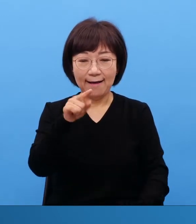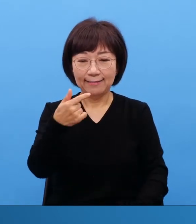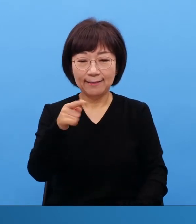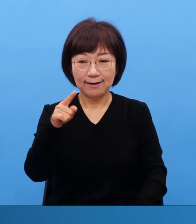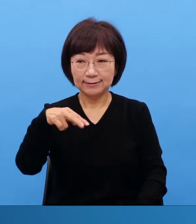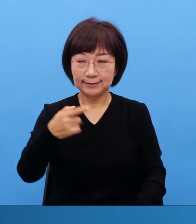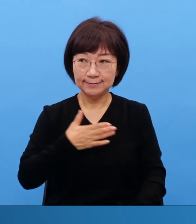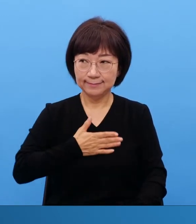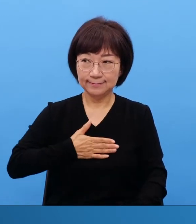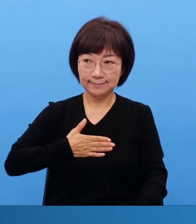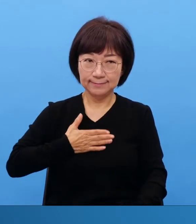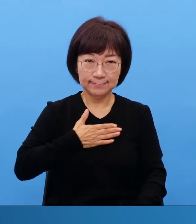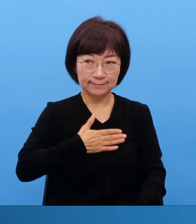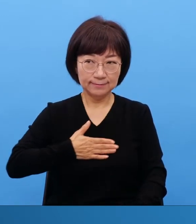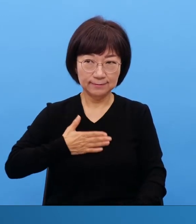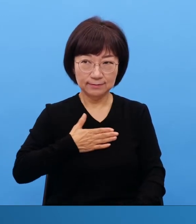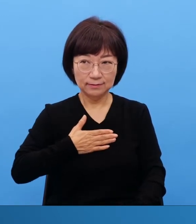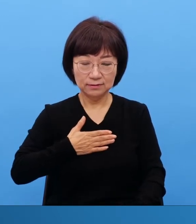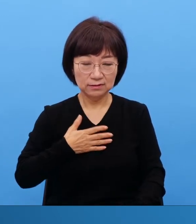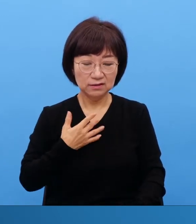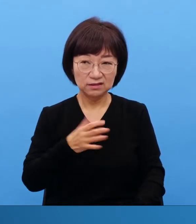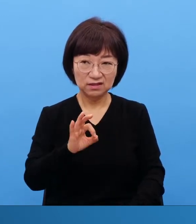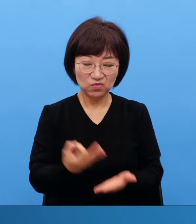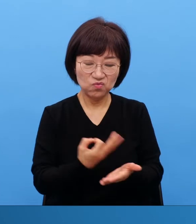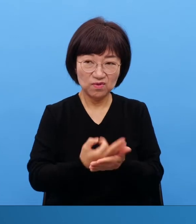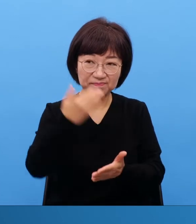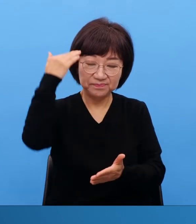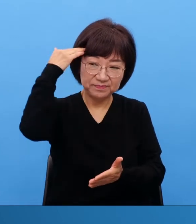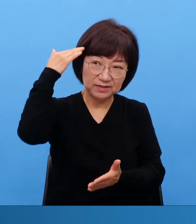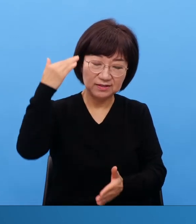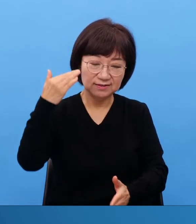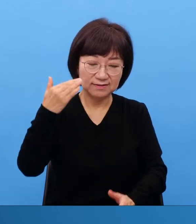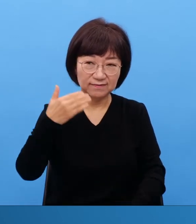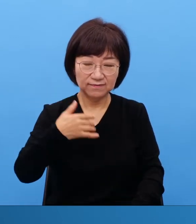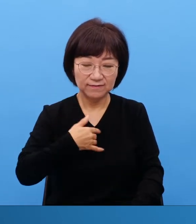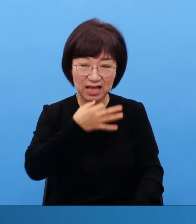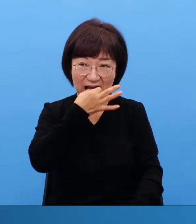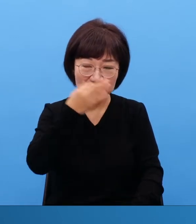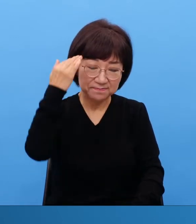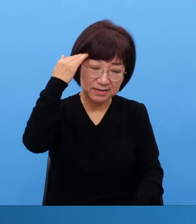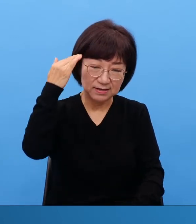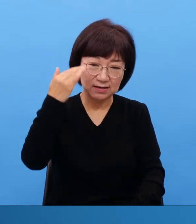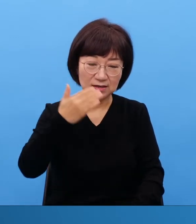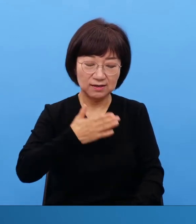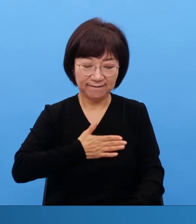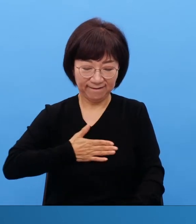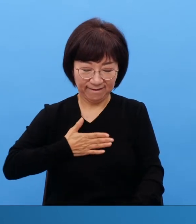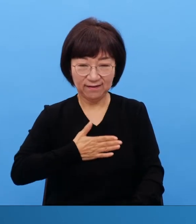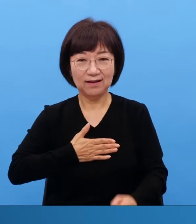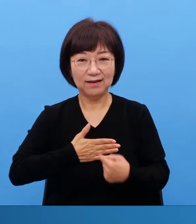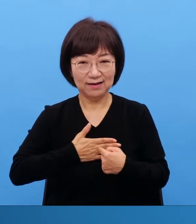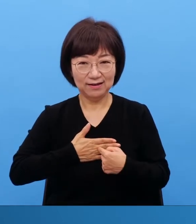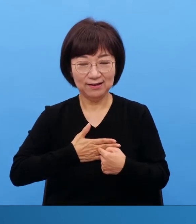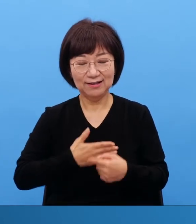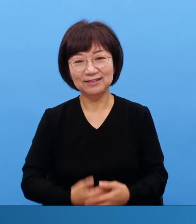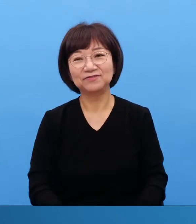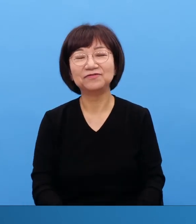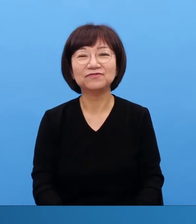돈 밖에 모르는데 얼마큼은 났어요 아니 나밖에 모르는데 하나님은 어디 있어요 나밖에 모르는데